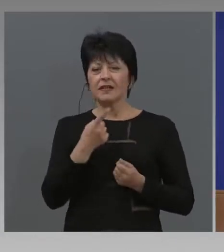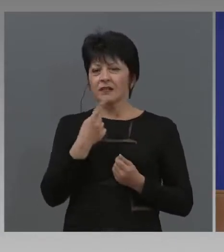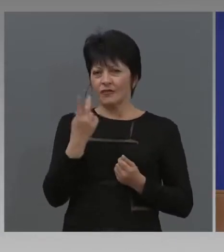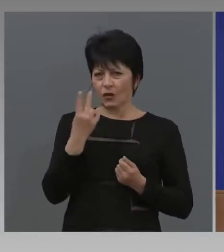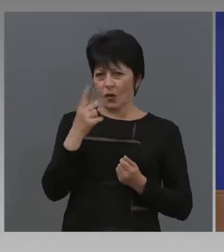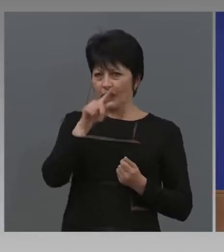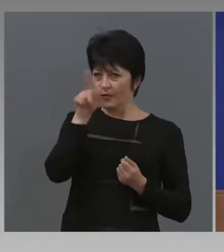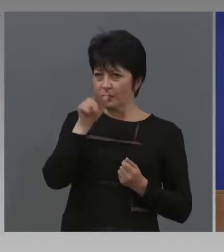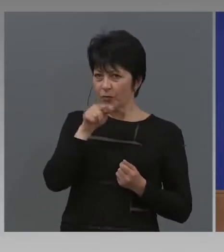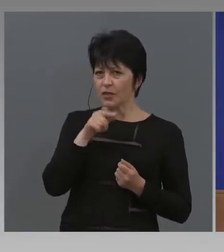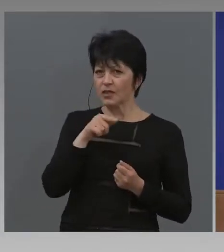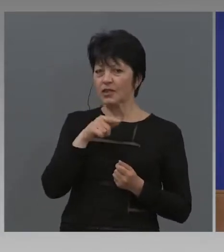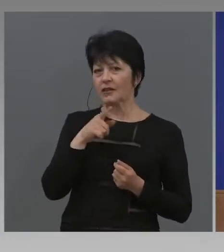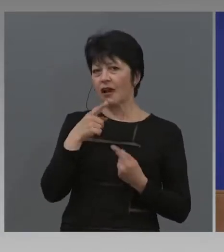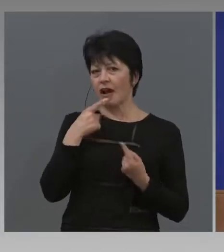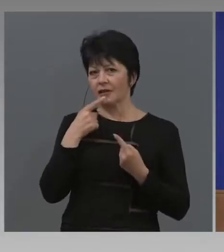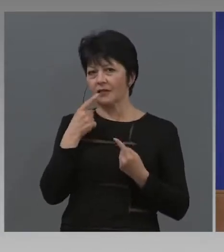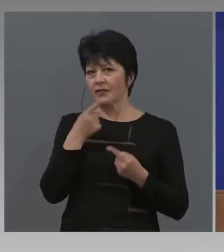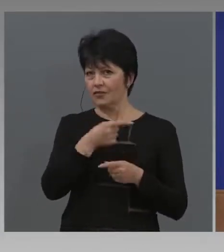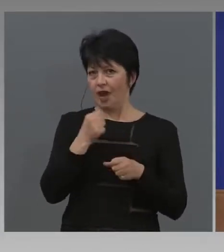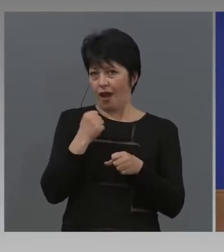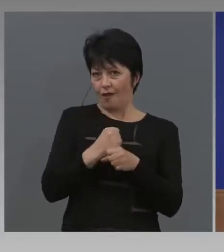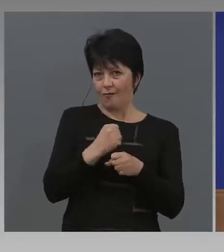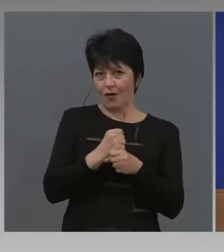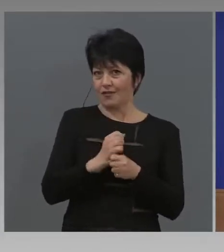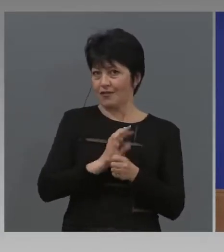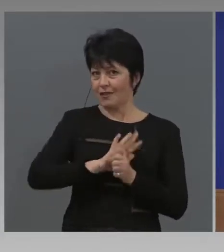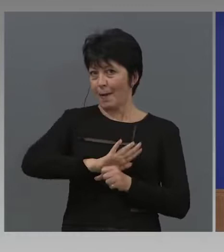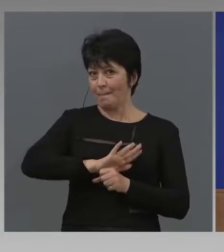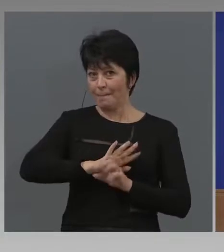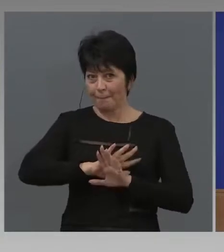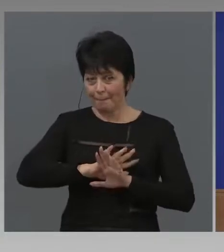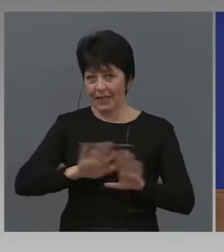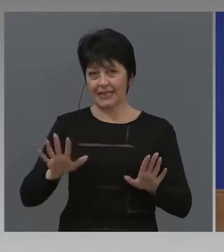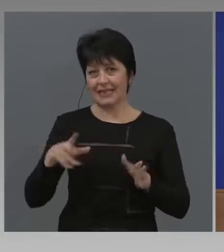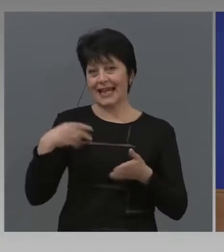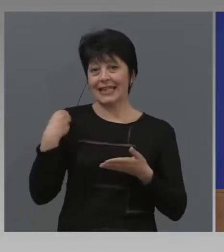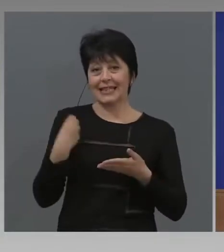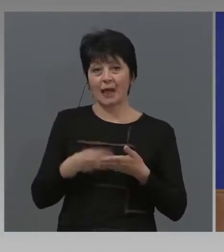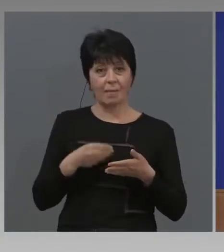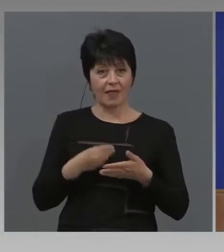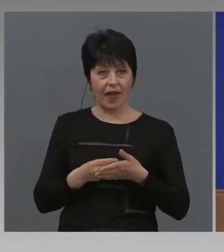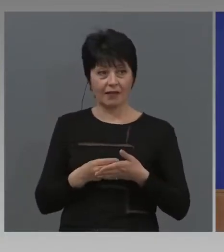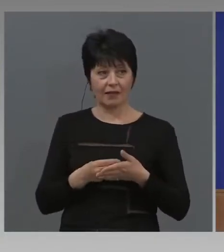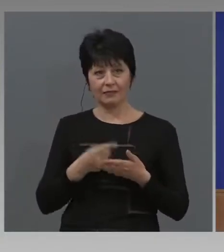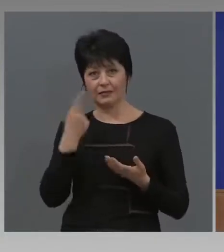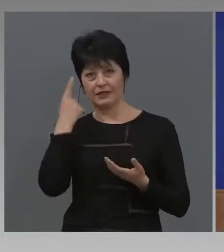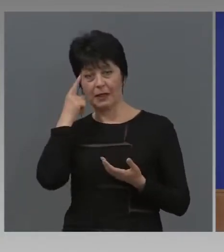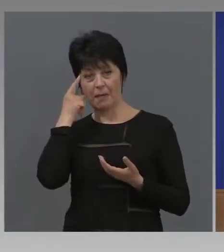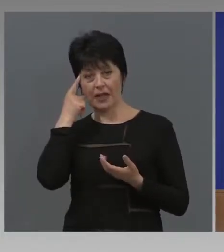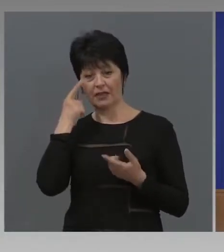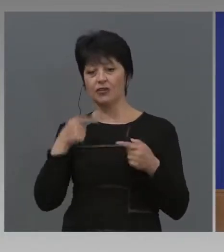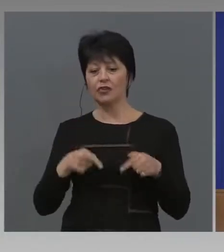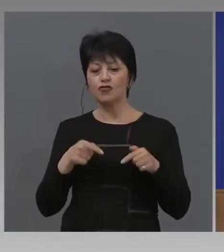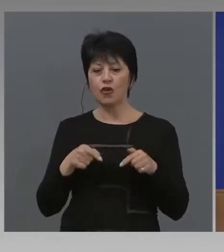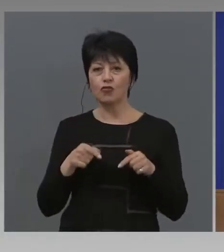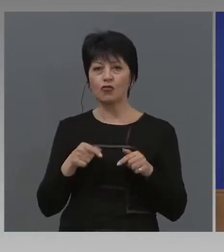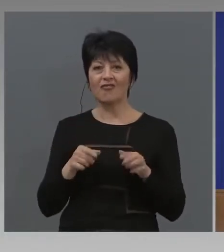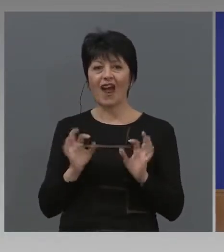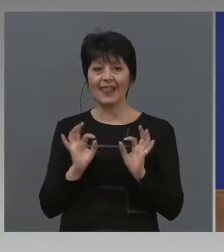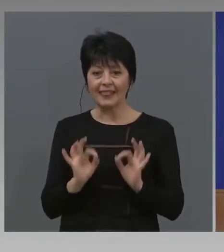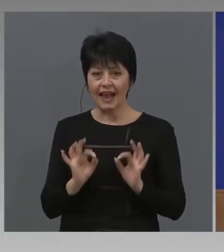че работите без заплата. Смятате ли, че това наистина е правилно, че е